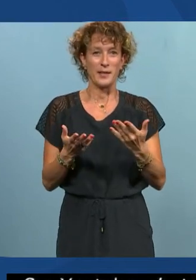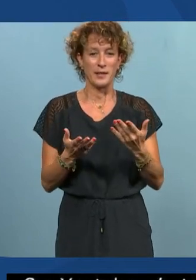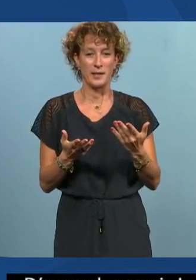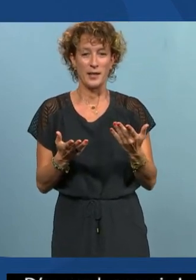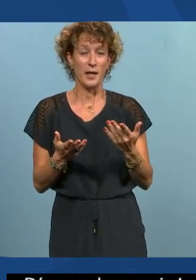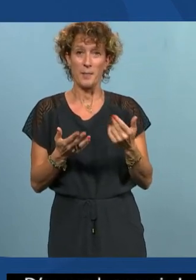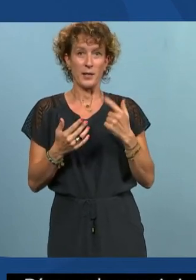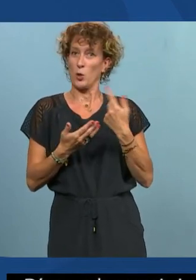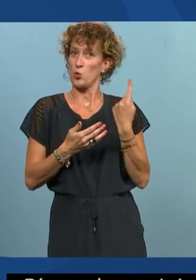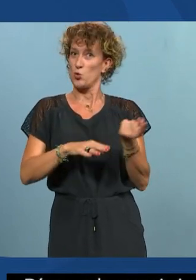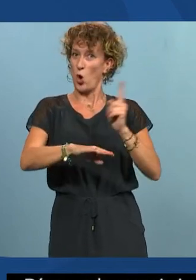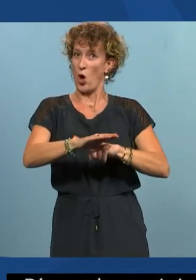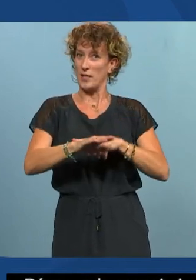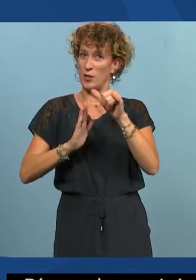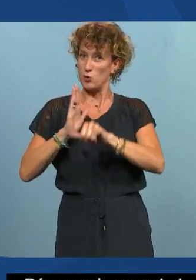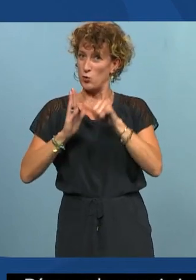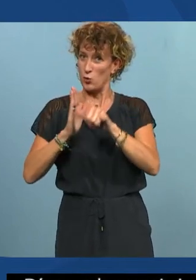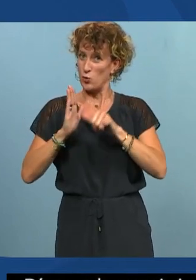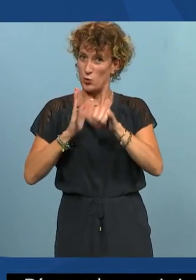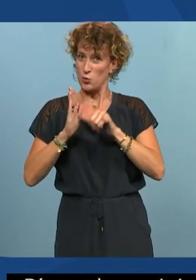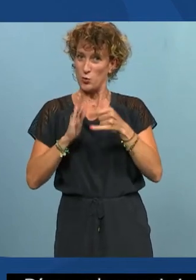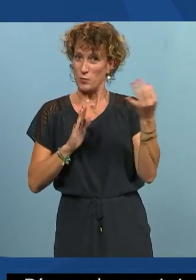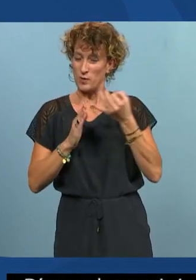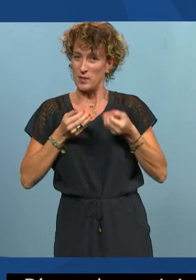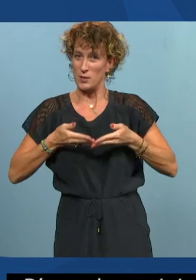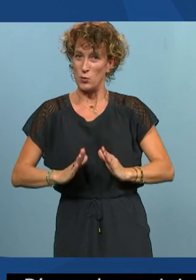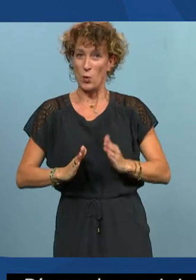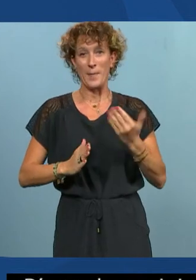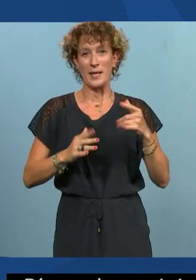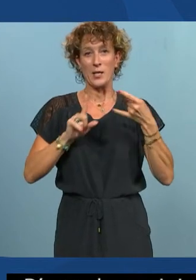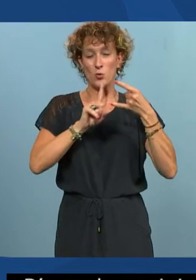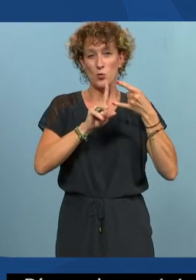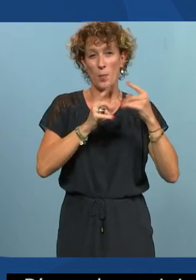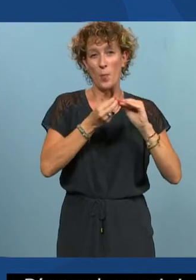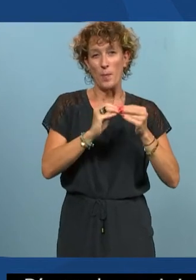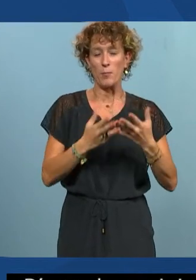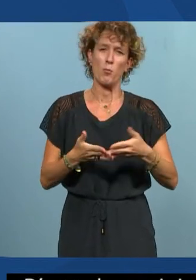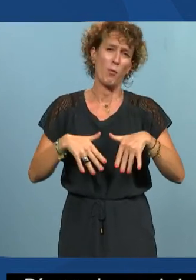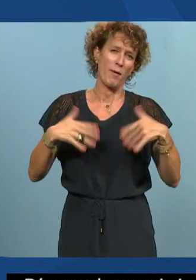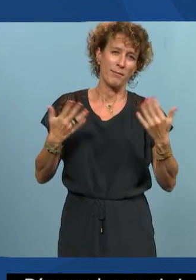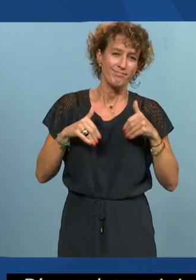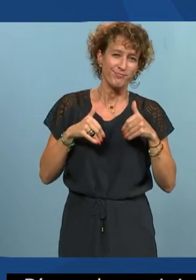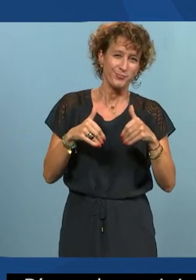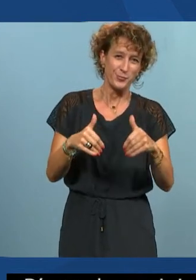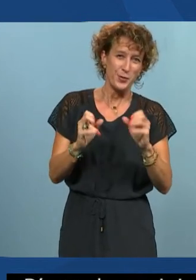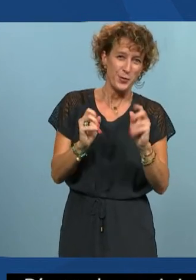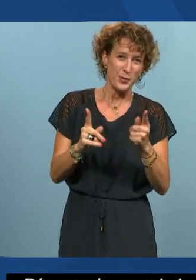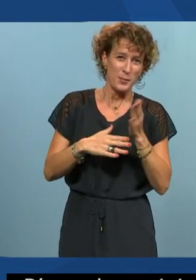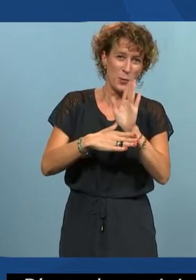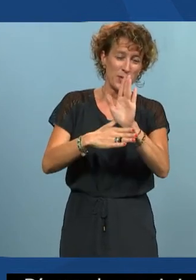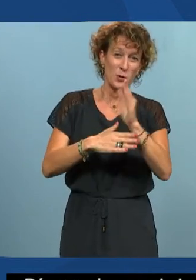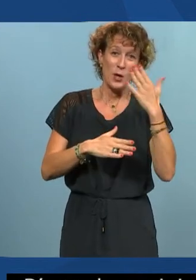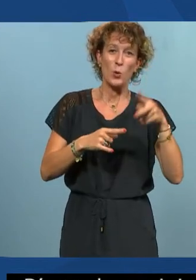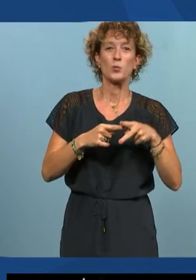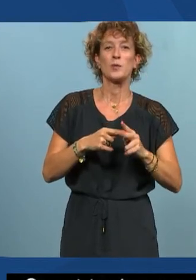On est toujours en direct sur YouTube, me confirme-t mais le Zoom, il un souci. Voilà. Bon, je continue du coup pour présenter un autre